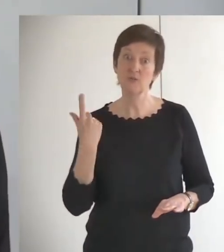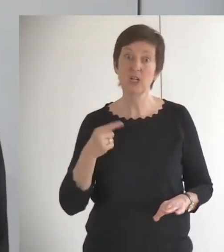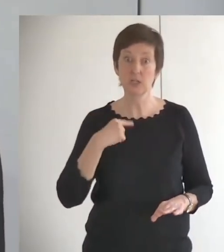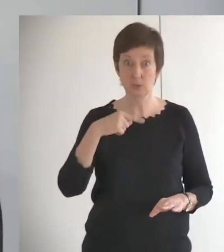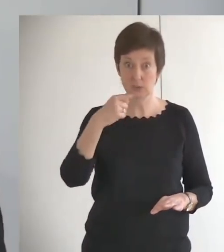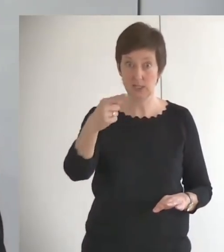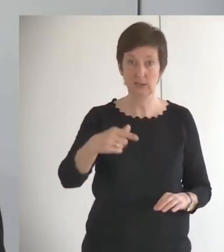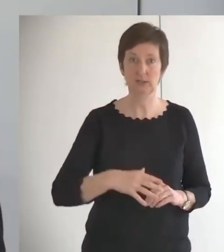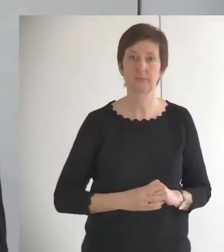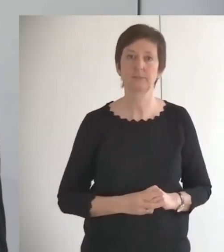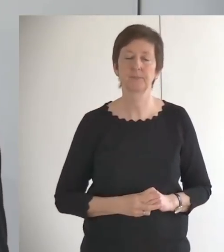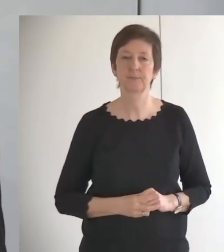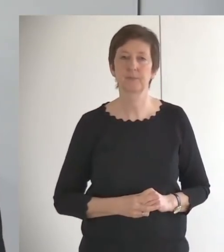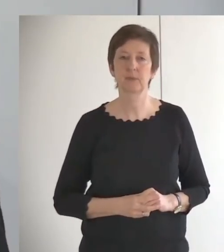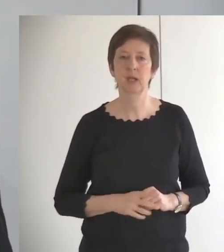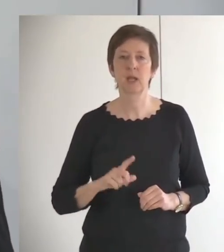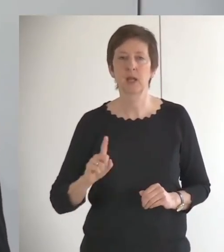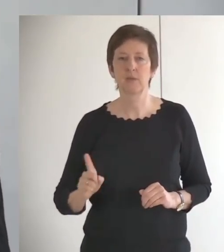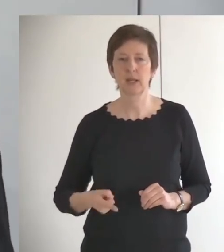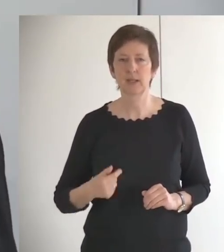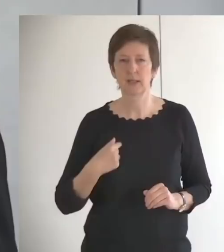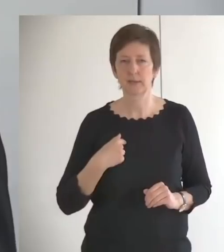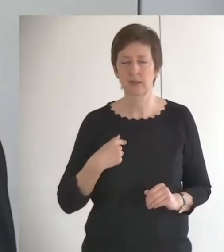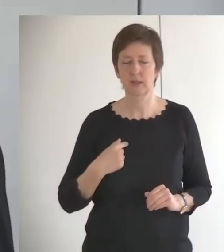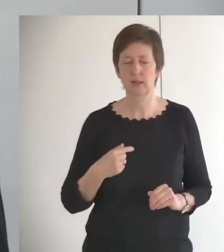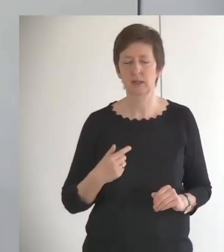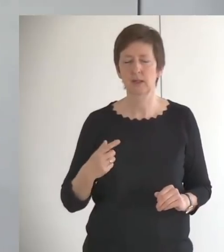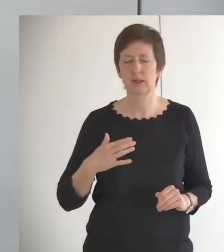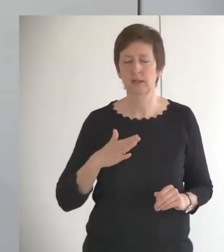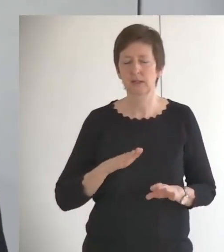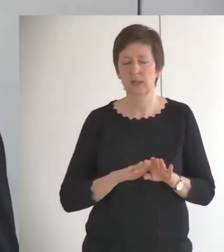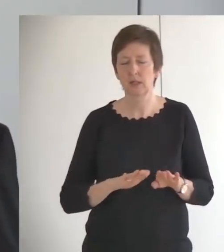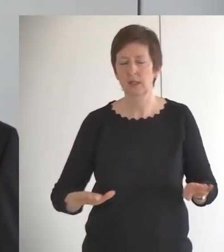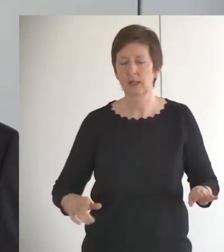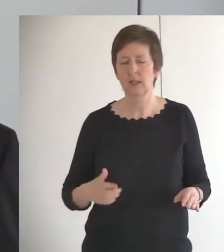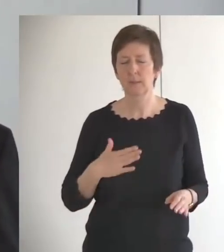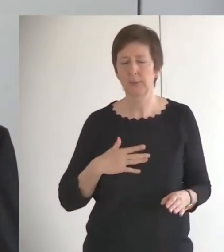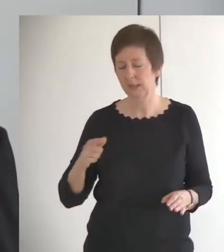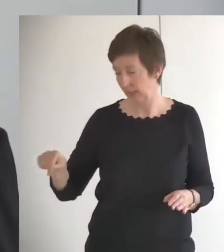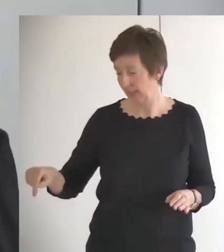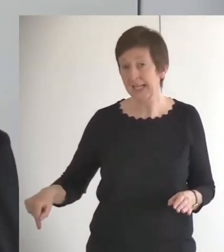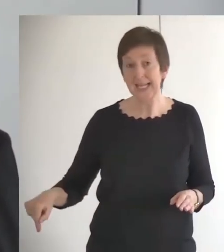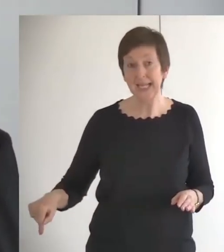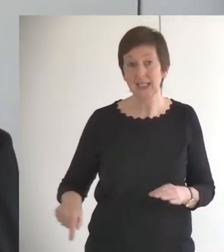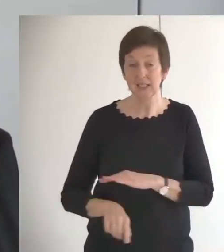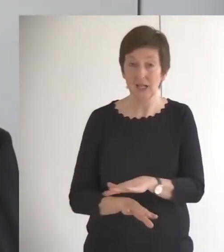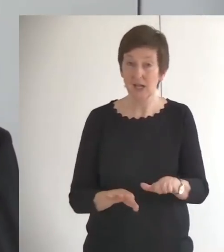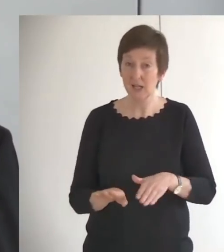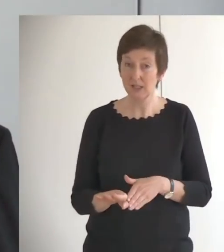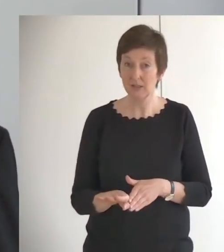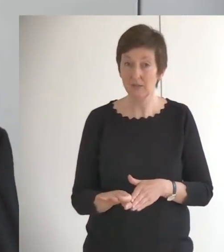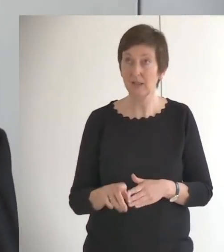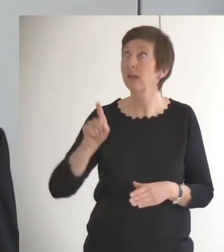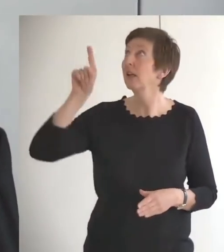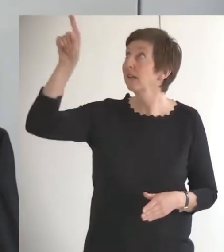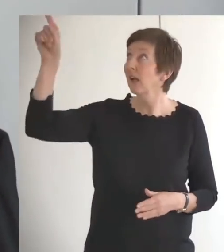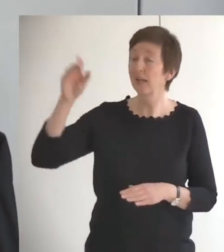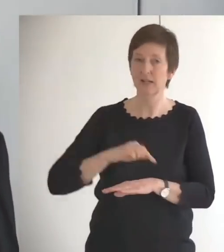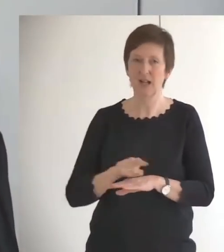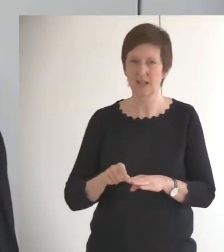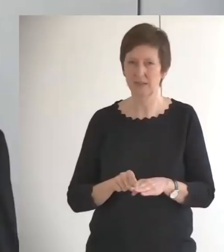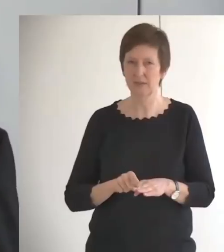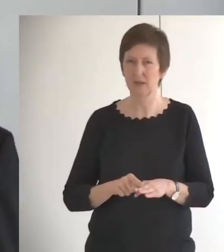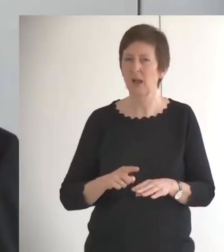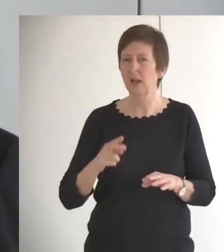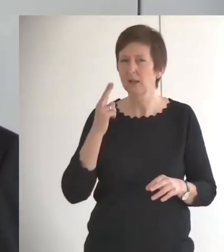Wenn man so sagt, ich lege meine rechte Hand in deine Hand, dann heißt das so, ich übergebe eigentlich mein ganzes Leben in deine Hand, in